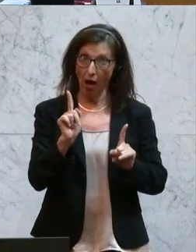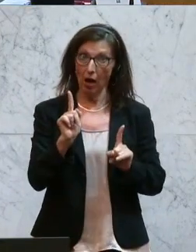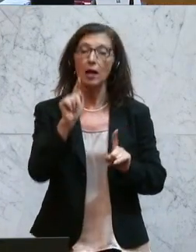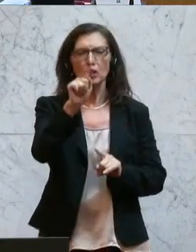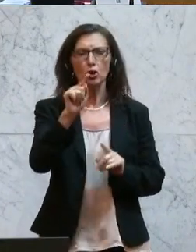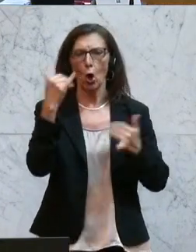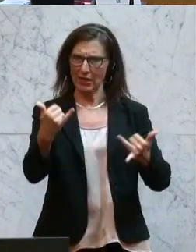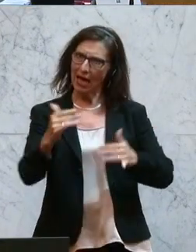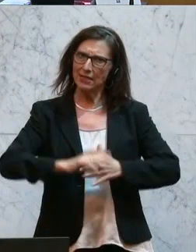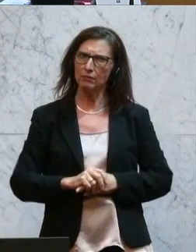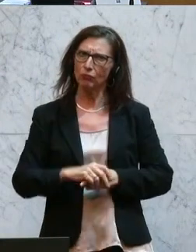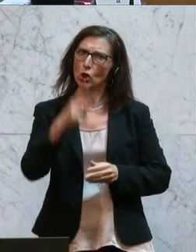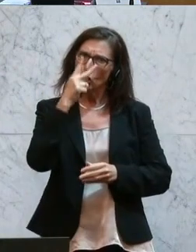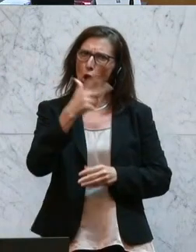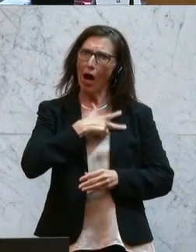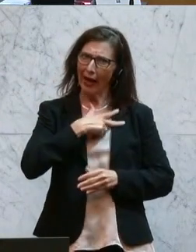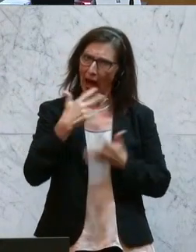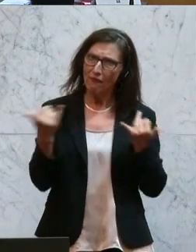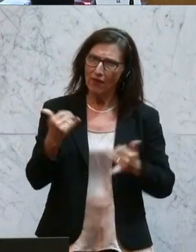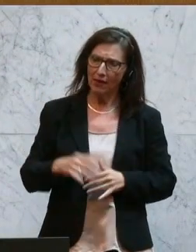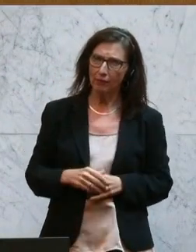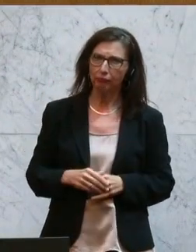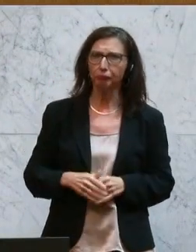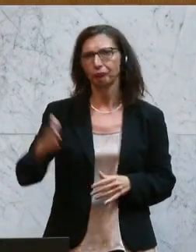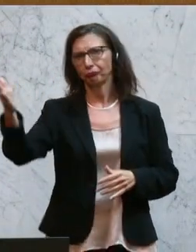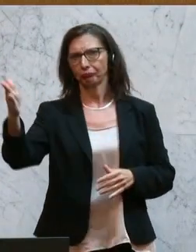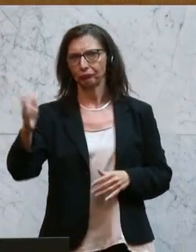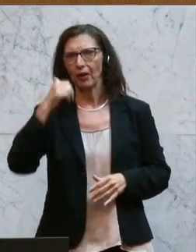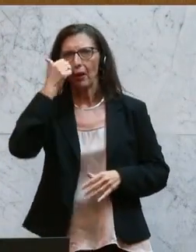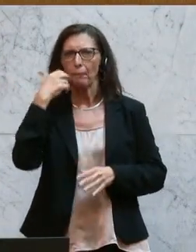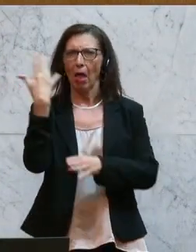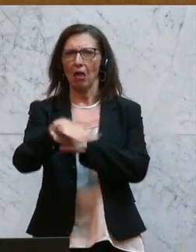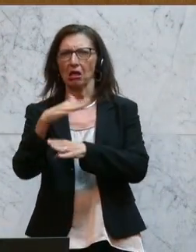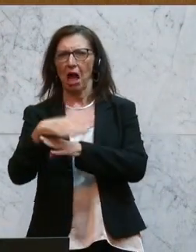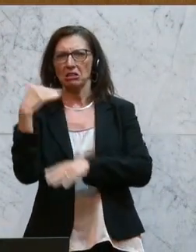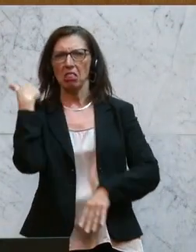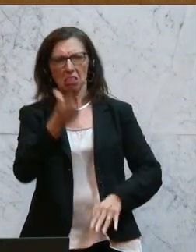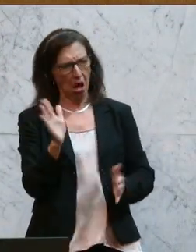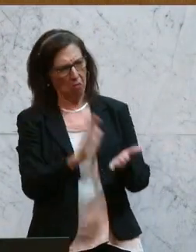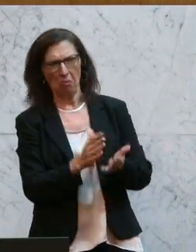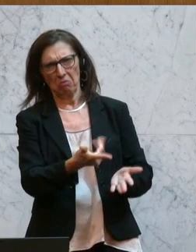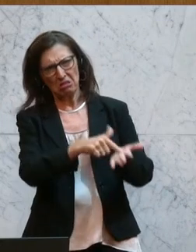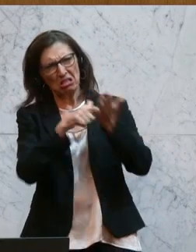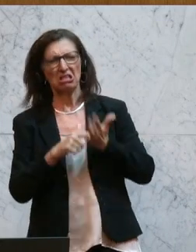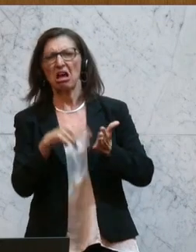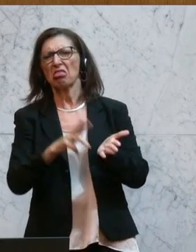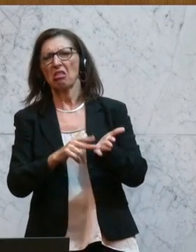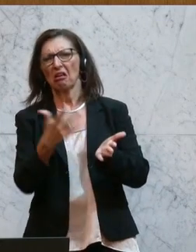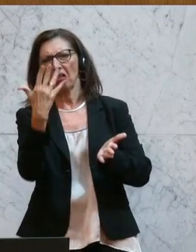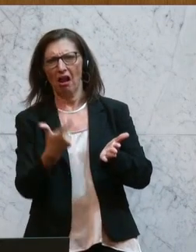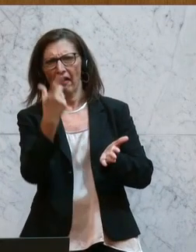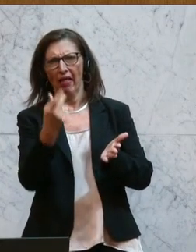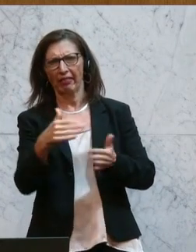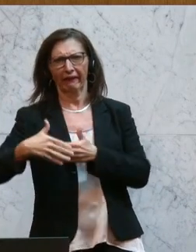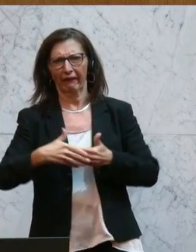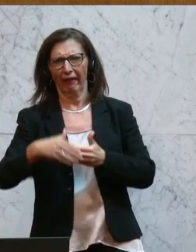so, jetzt machen wir einen Blick in die Realität. Er kommt vom Wirtshaus nach Hause und sagt, jetzt zeig einmal her diesen digitalen Eltern-Kind